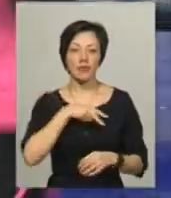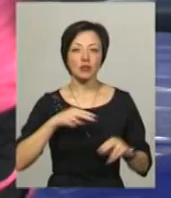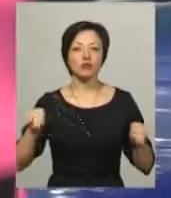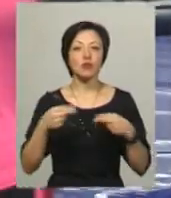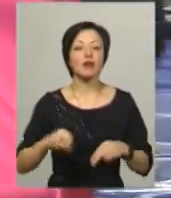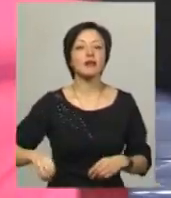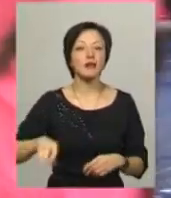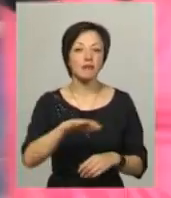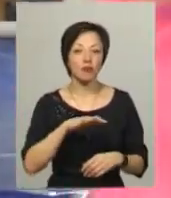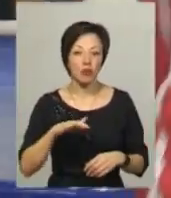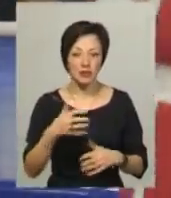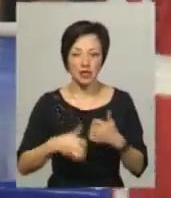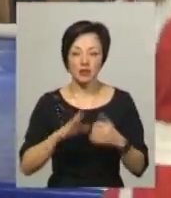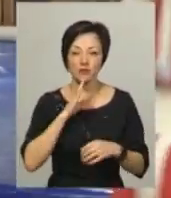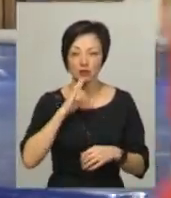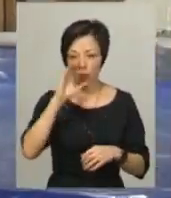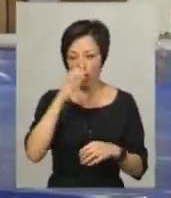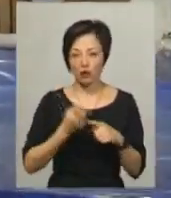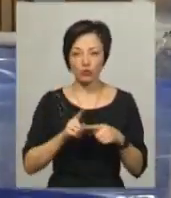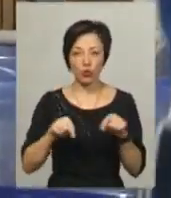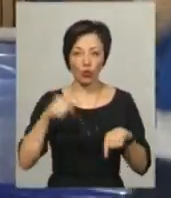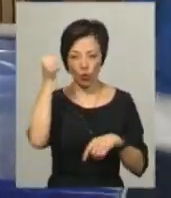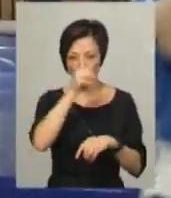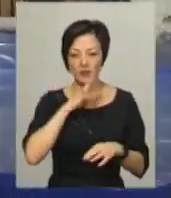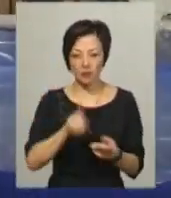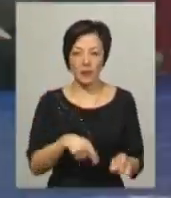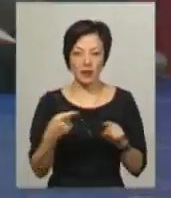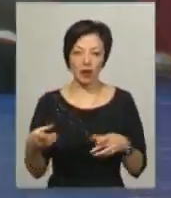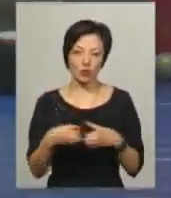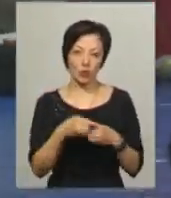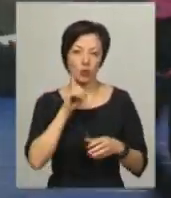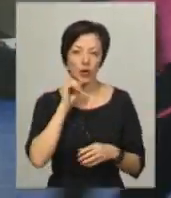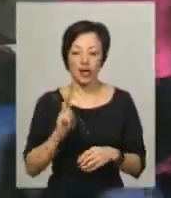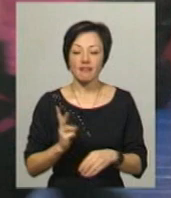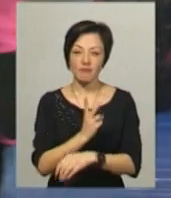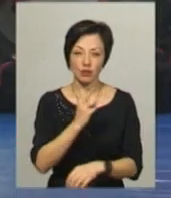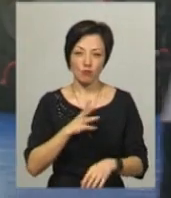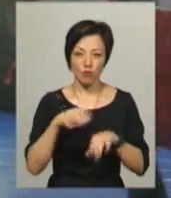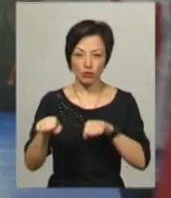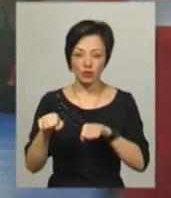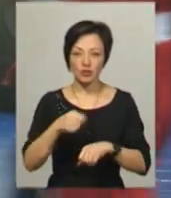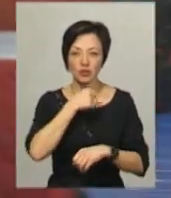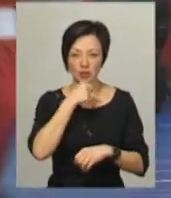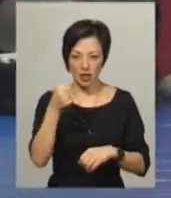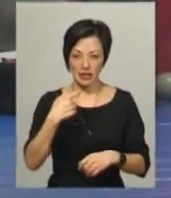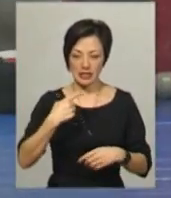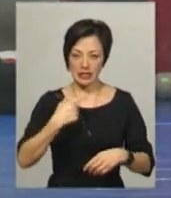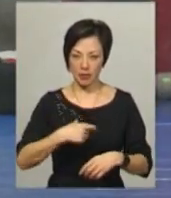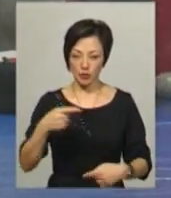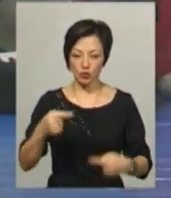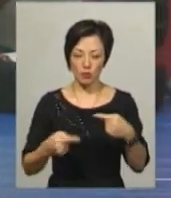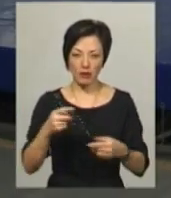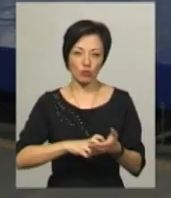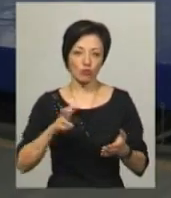чемпіонату Європи серед дівчат у Болгарії. Цього року дівчина перейшла в категорію юніорки, двічі в цьому році боксувала старшою від себе суперницею та